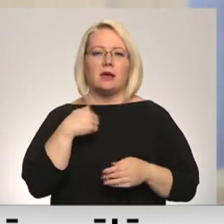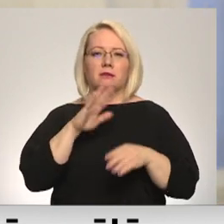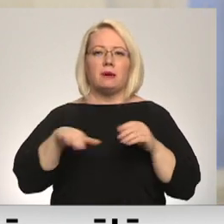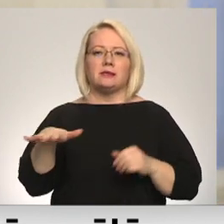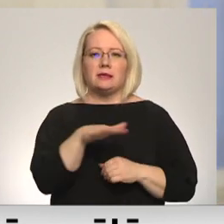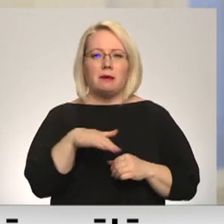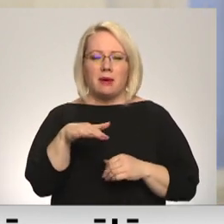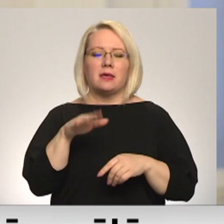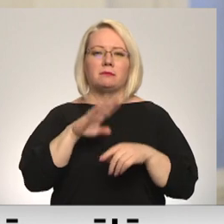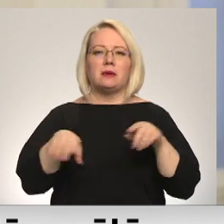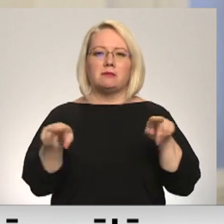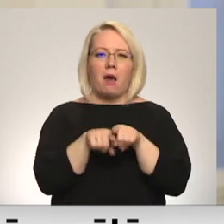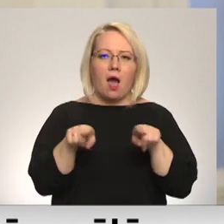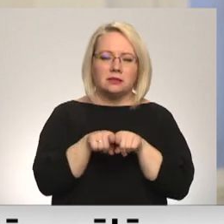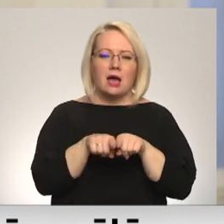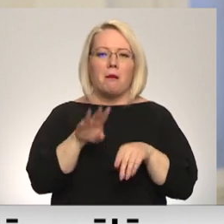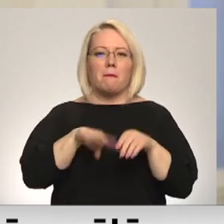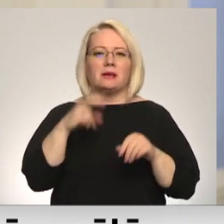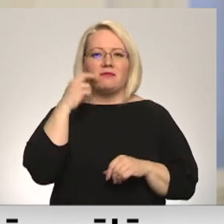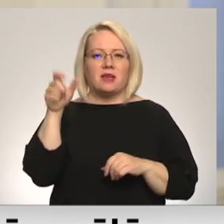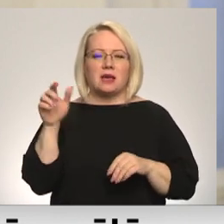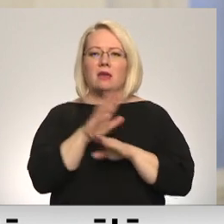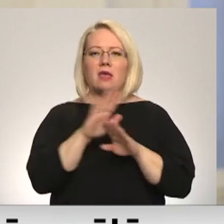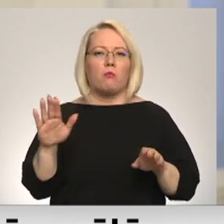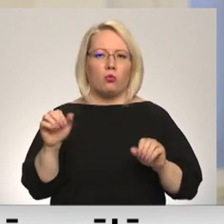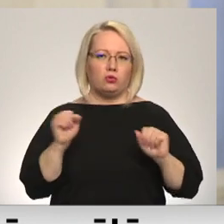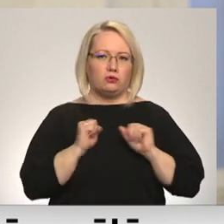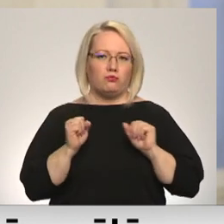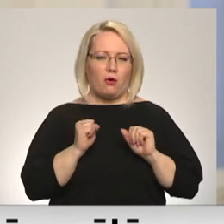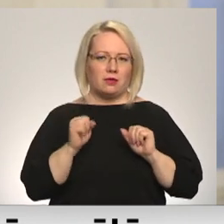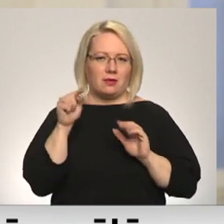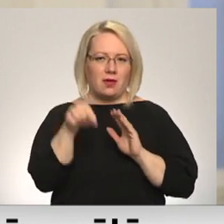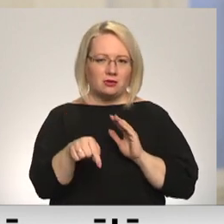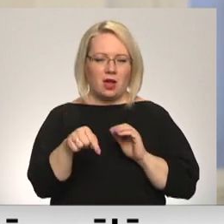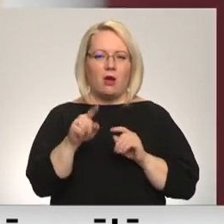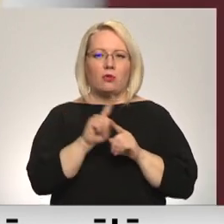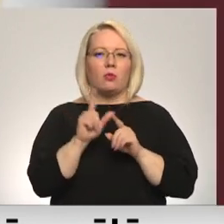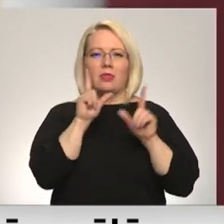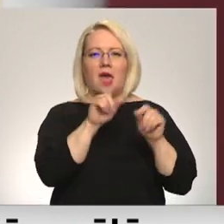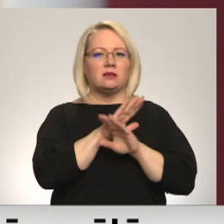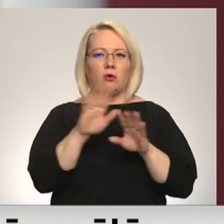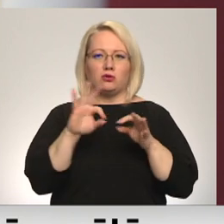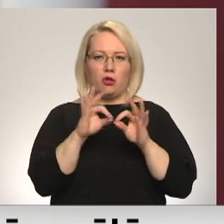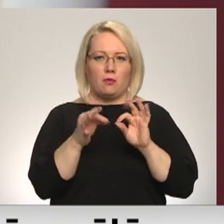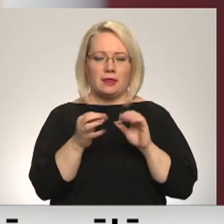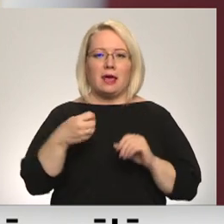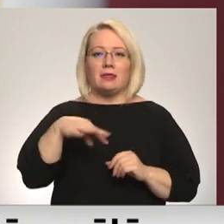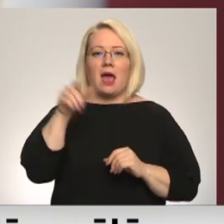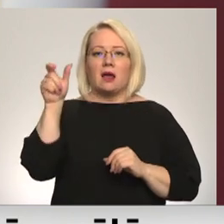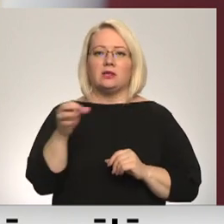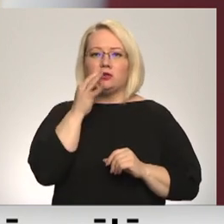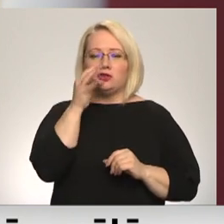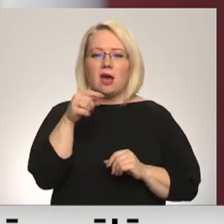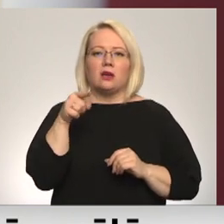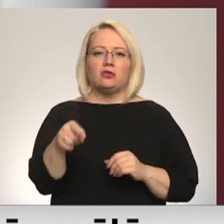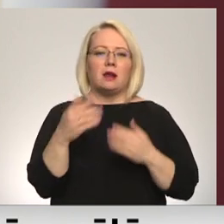māsām, bez vecākiem nekad nenākšu šī sporta veidā. Un iespējams, nekad neesbrauc uz olimpiskajām spēlēm. Lauris Dārziņš arī norāda, ka šis būs